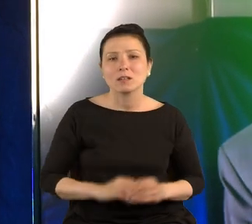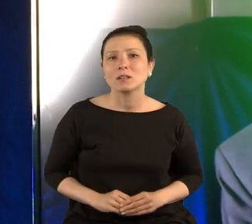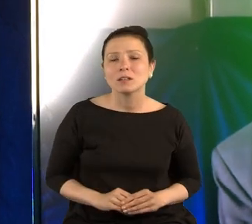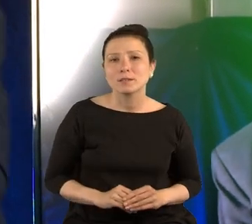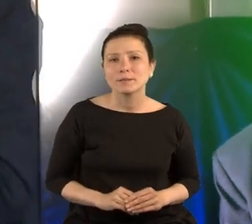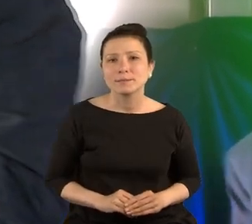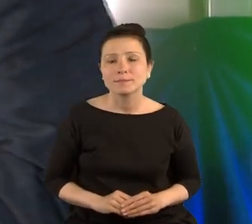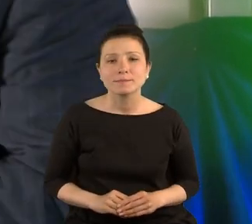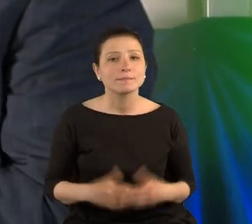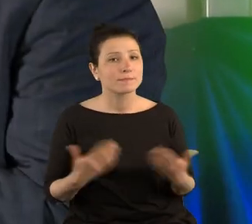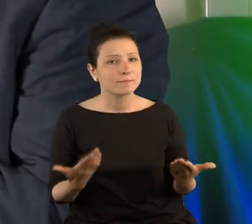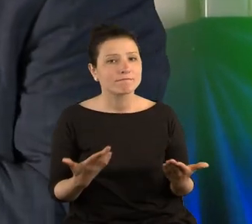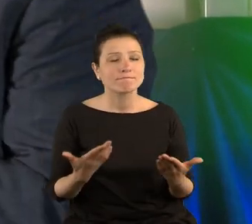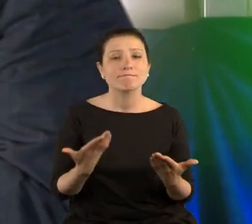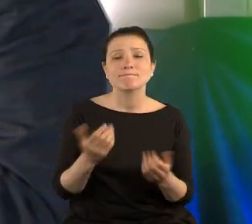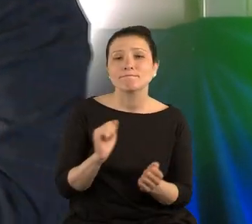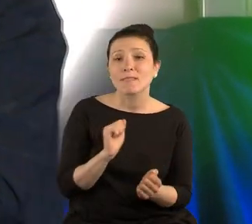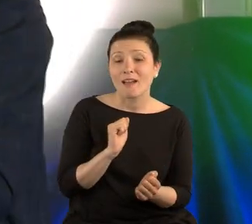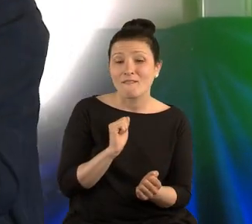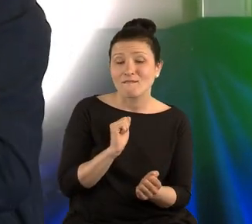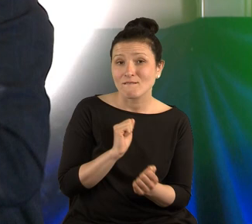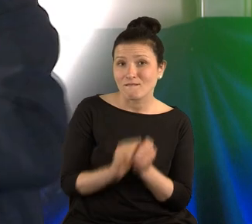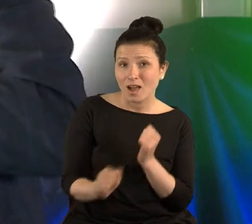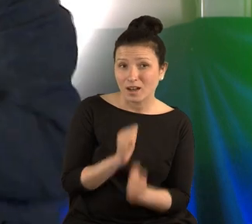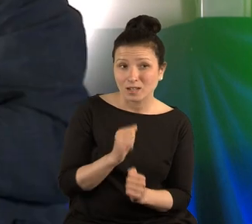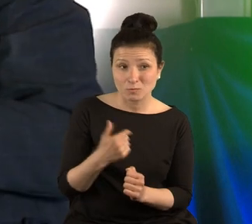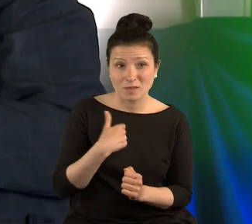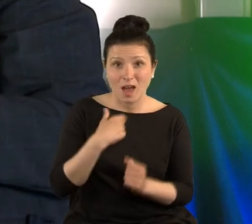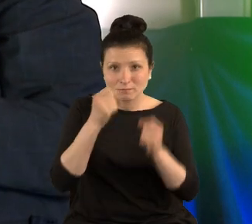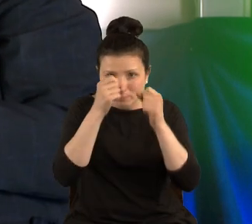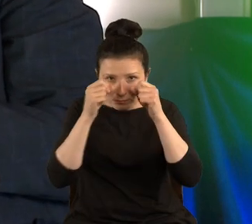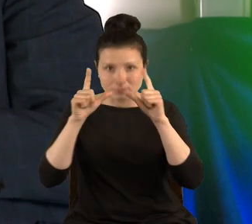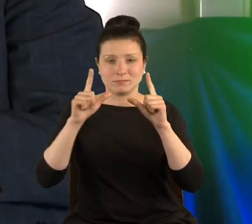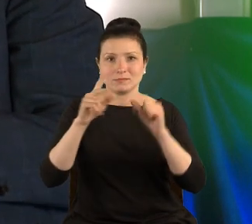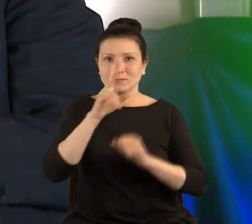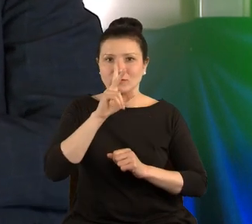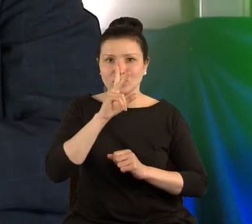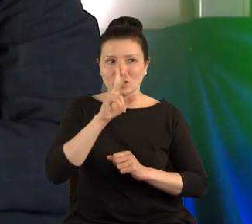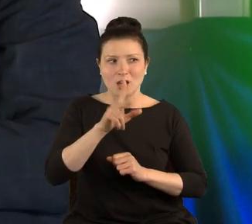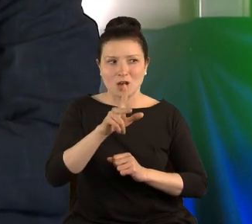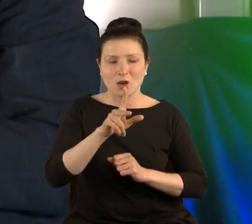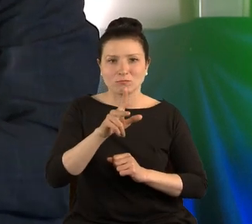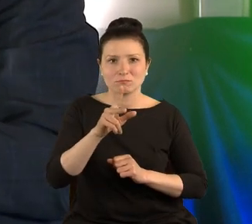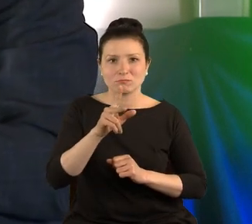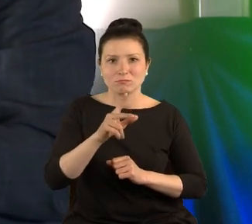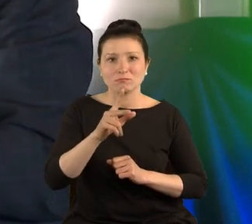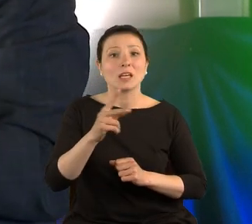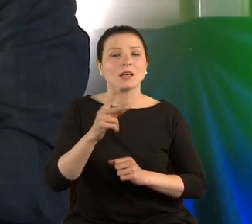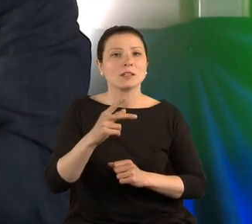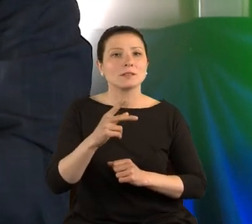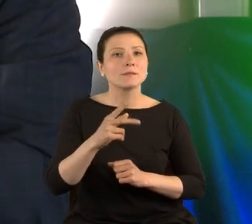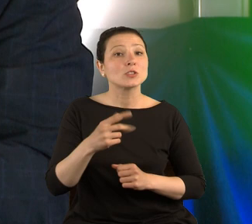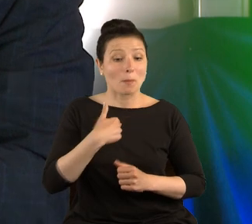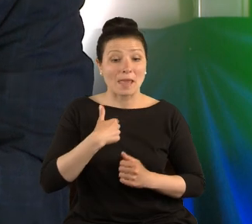A więc walka o bycie widzącym jest bardzo ważna, ponieważ